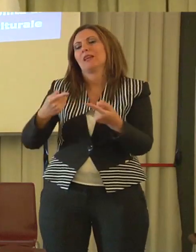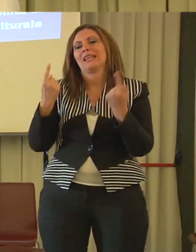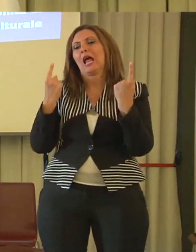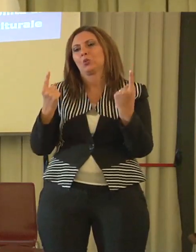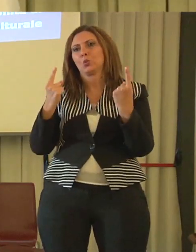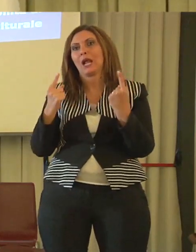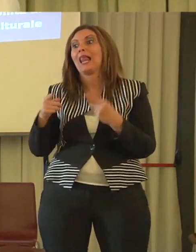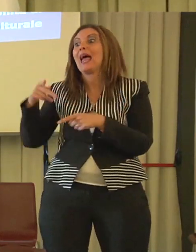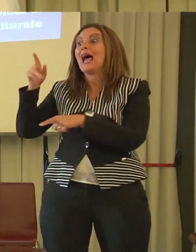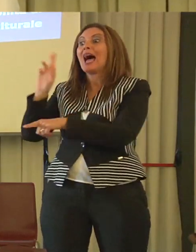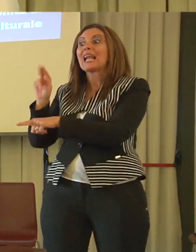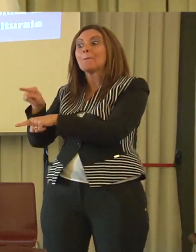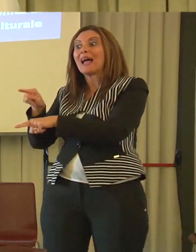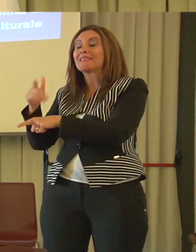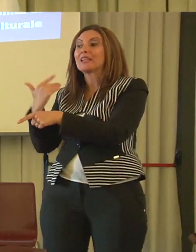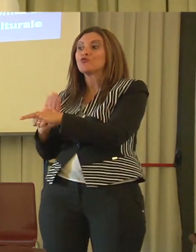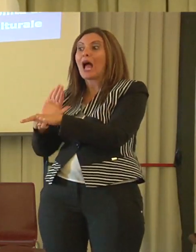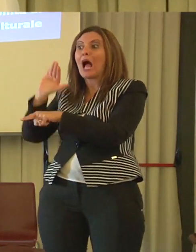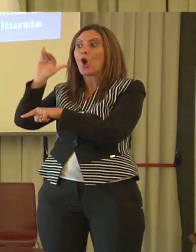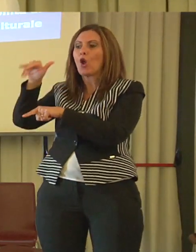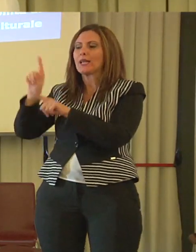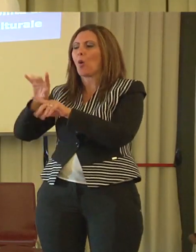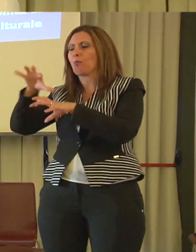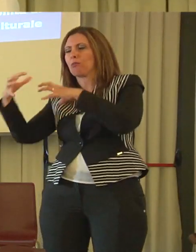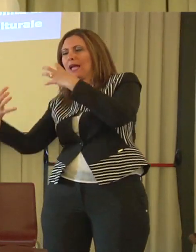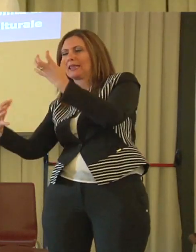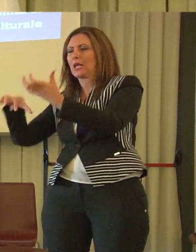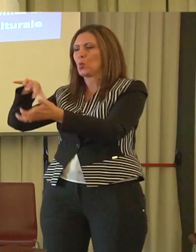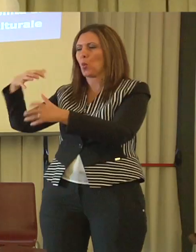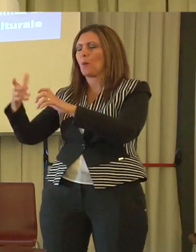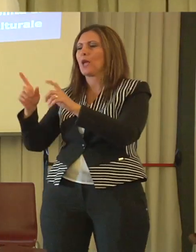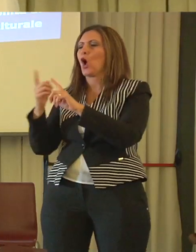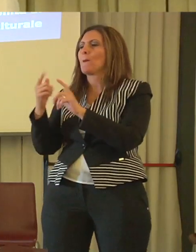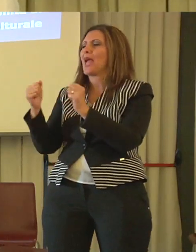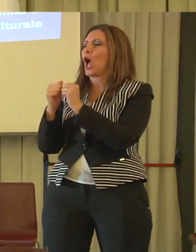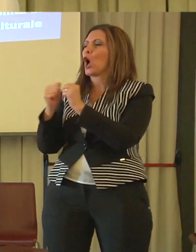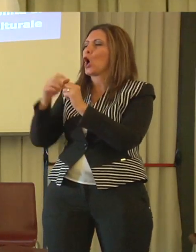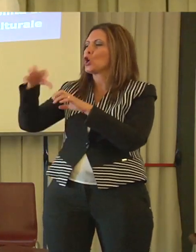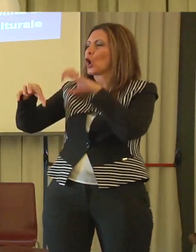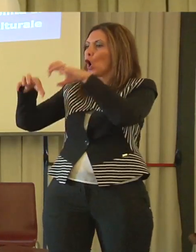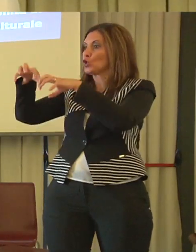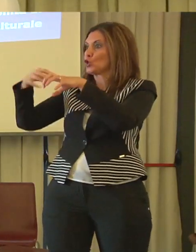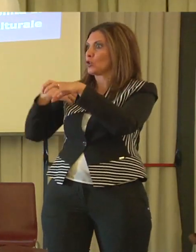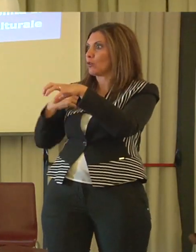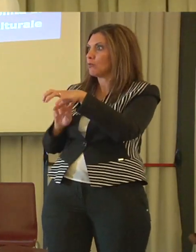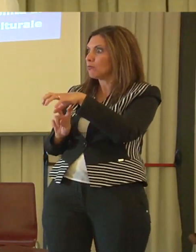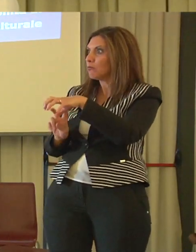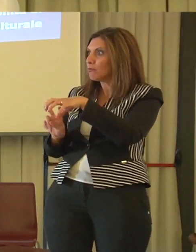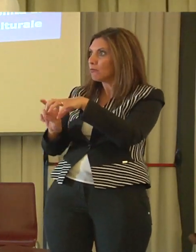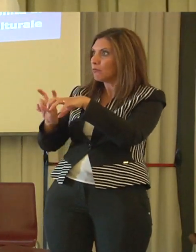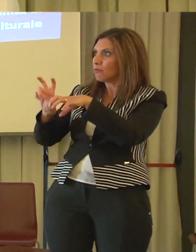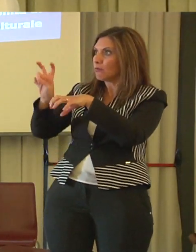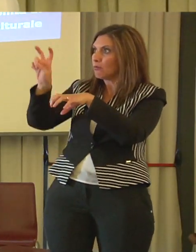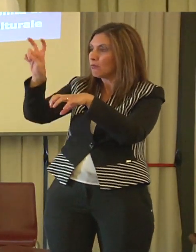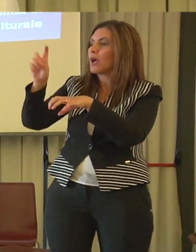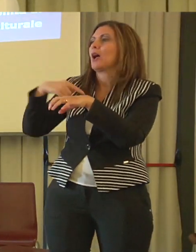collina fatta di dirubbi e rocce, e siamo arrivati fin lassù, siamo arrivati fino qui a Matera.